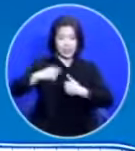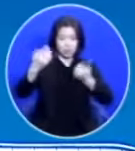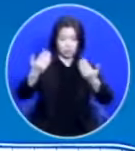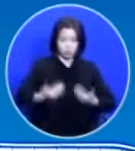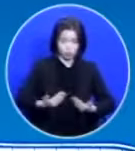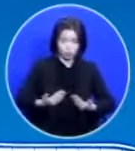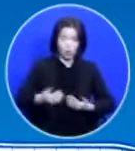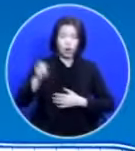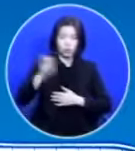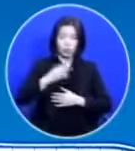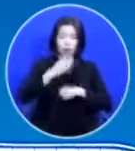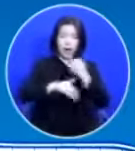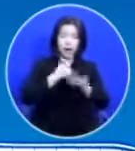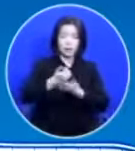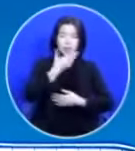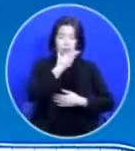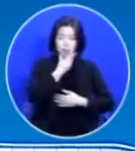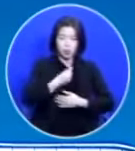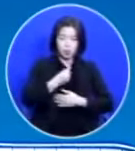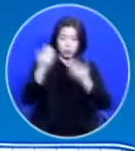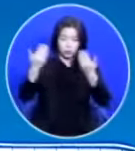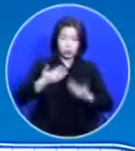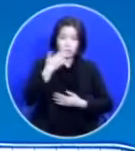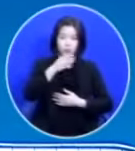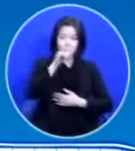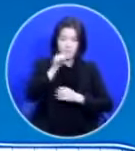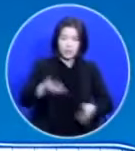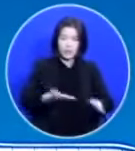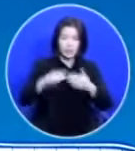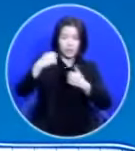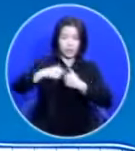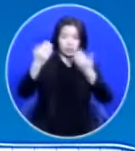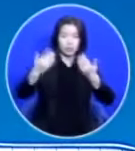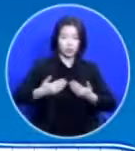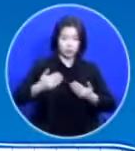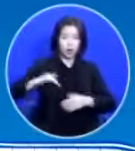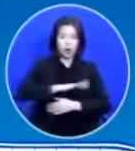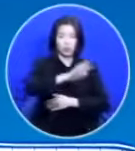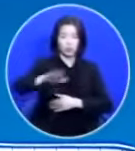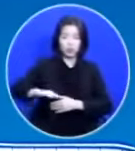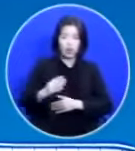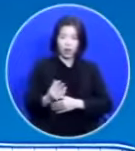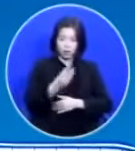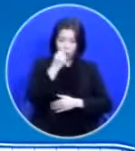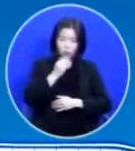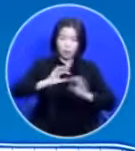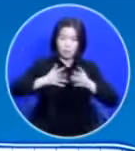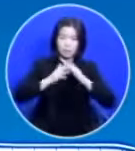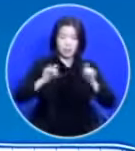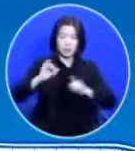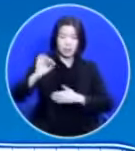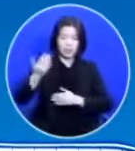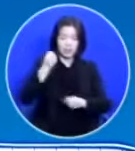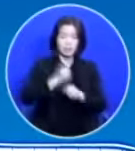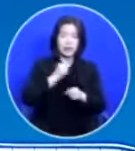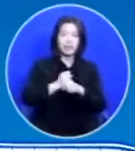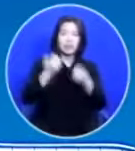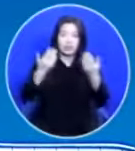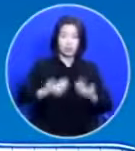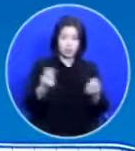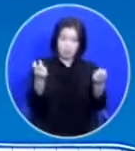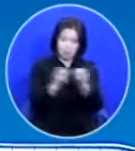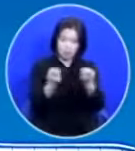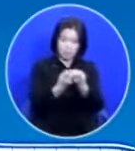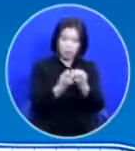복을 주실 수 있는 길을 가르쳐주고 우리가 거룩한 백성이 되도록 만들어주는 방법을